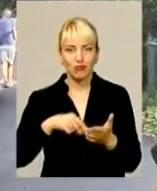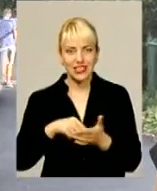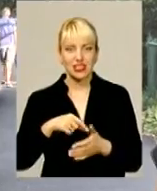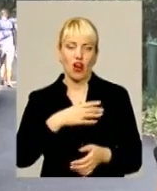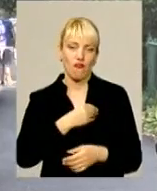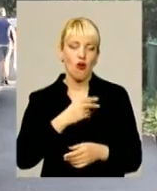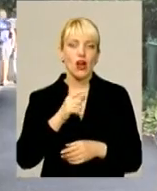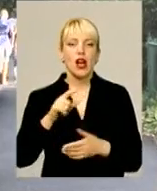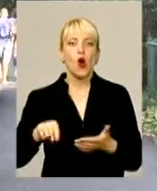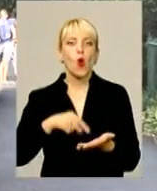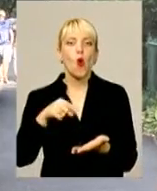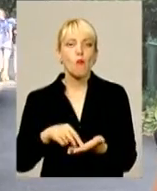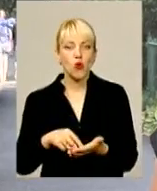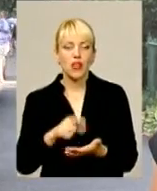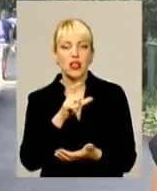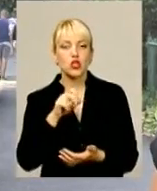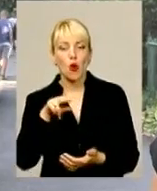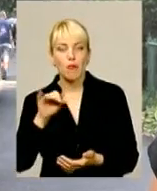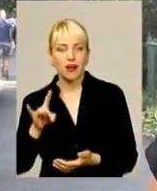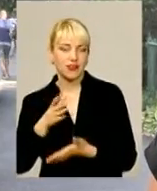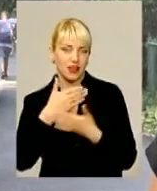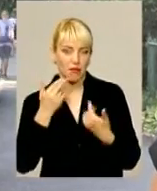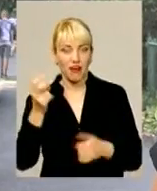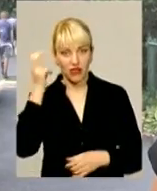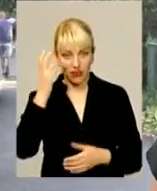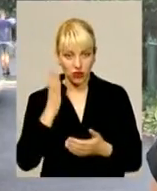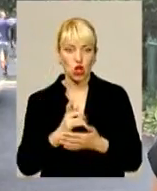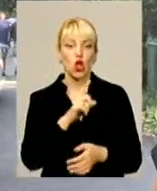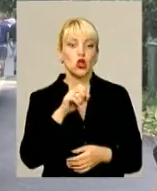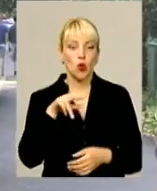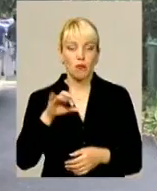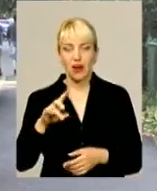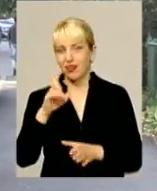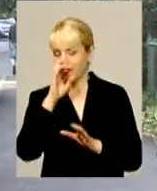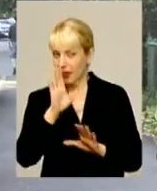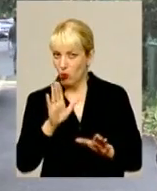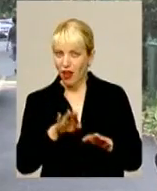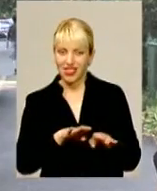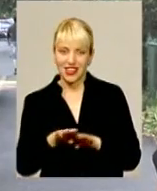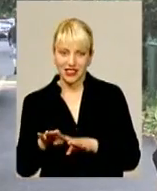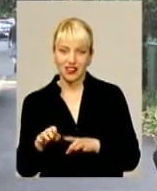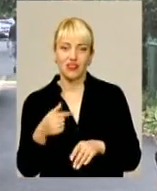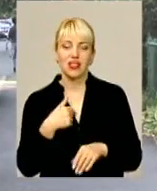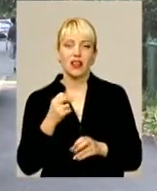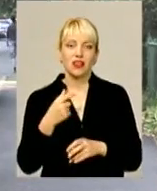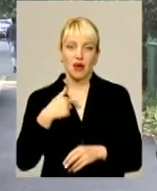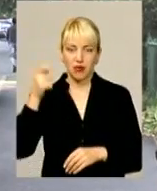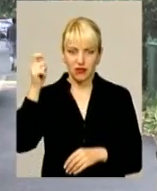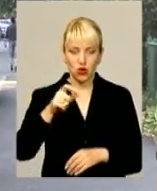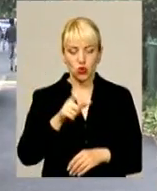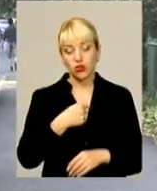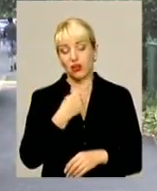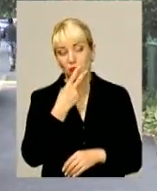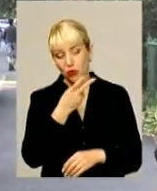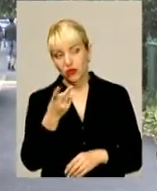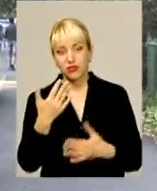зоопарку немає. У Києві є зоопарк, більш-менш на непоганому рівні. Це для мене, як для приїжджої людини. Я приїхала, подивилась,